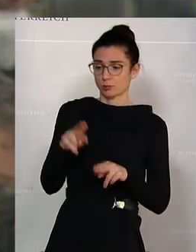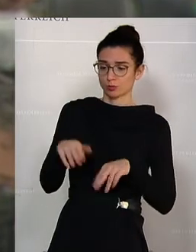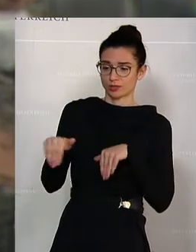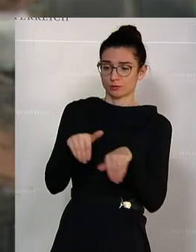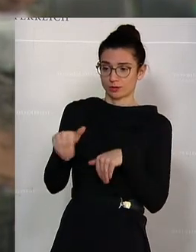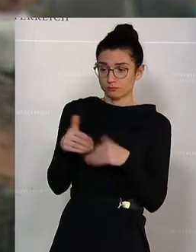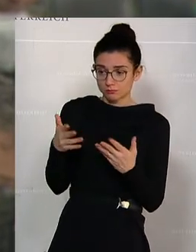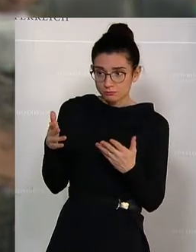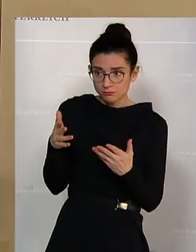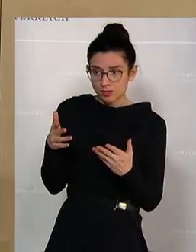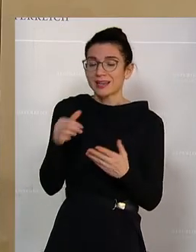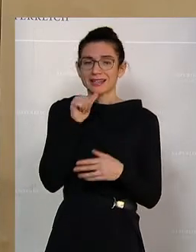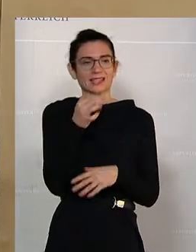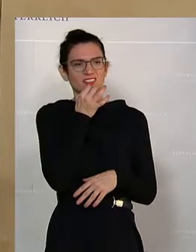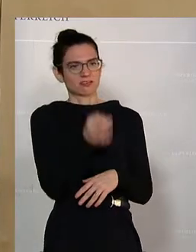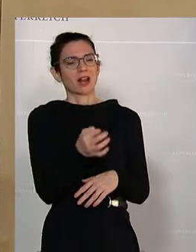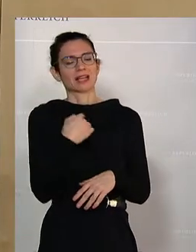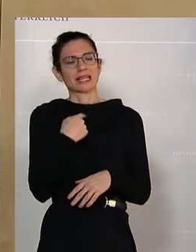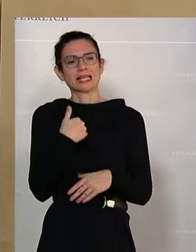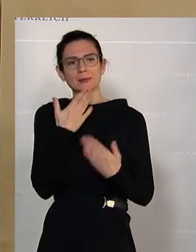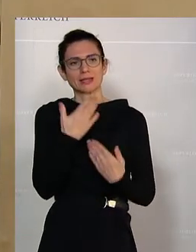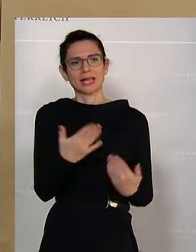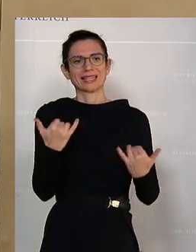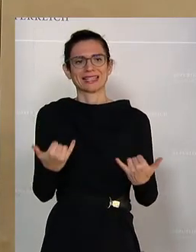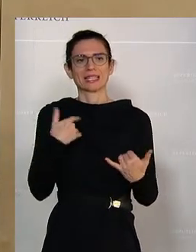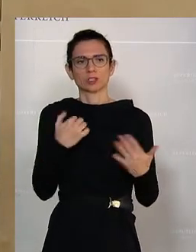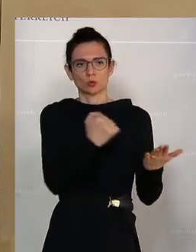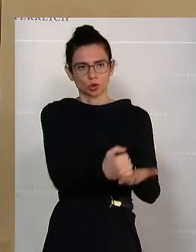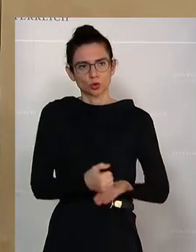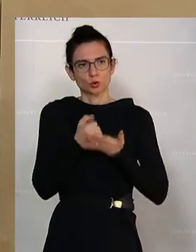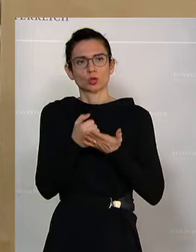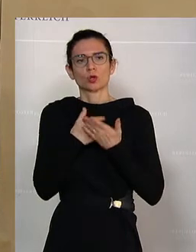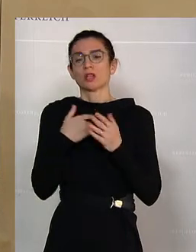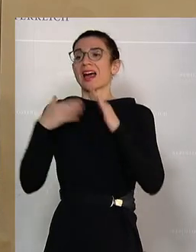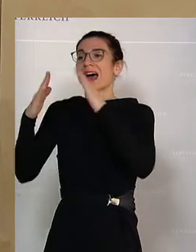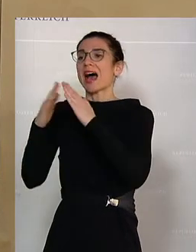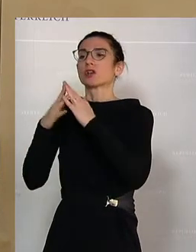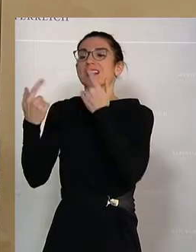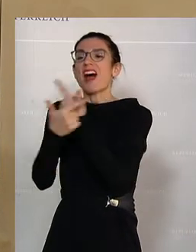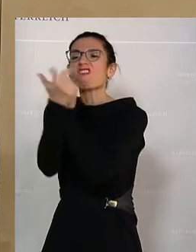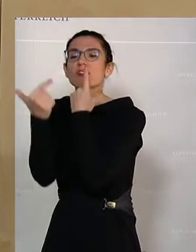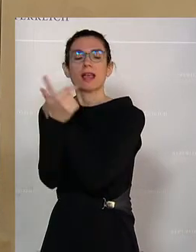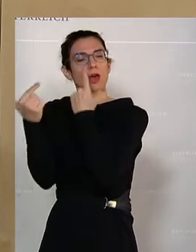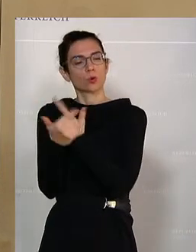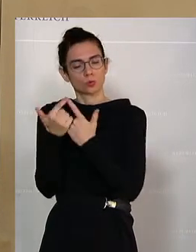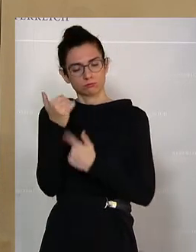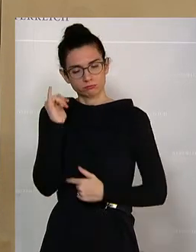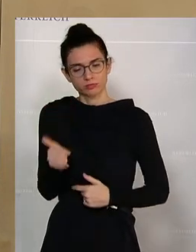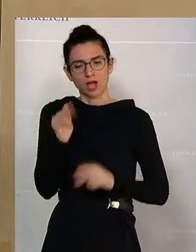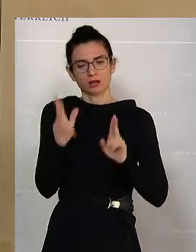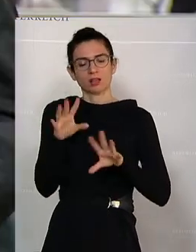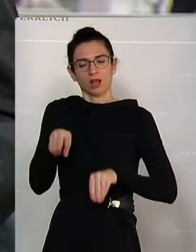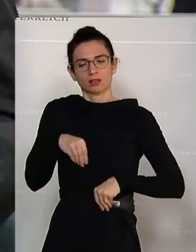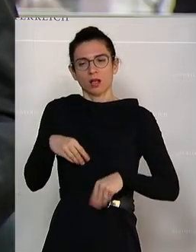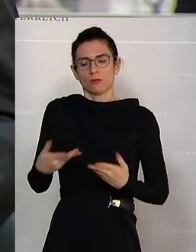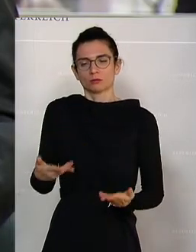Sie eine Frage erkennen. War keine Frage, aber ich bedanke mich schon jetzt für diese Unterstützung. Haus der Aufklärung haben Sie genannt. Ich denke